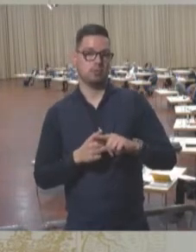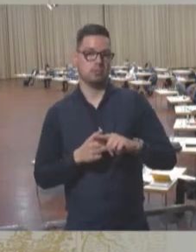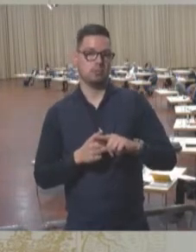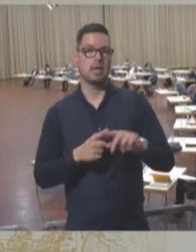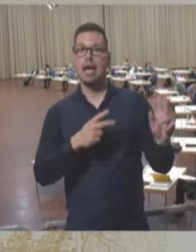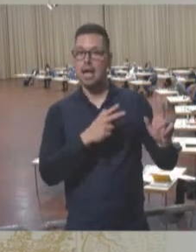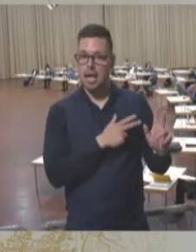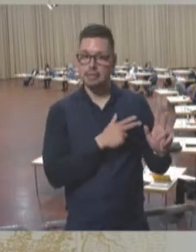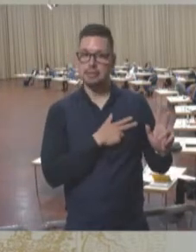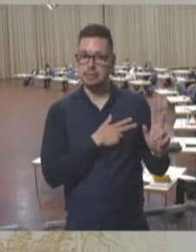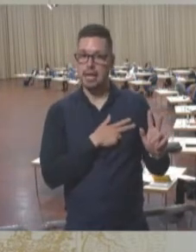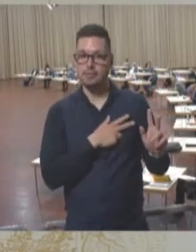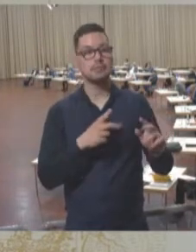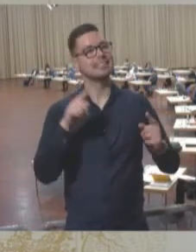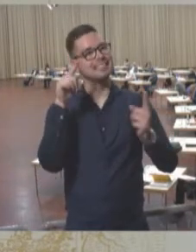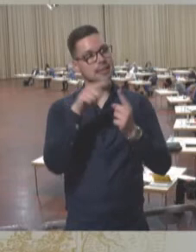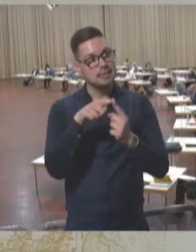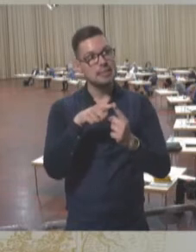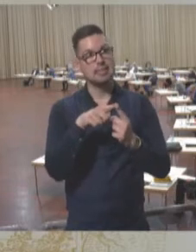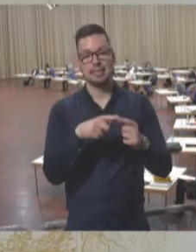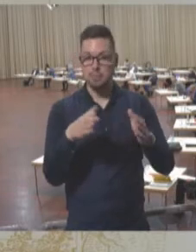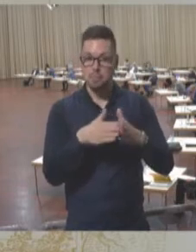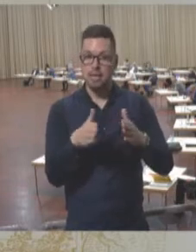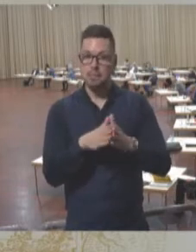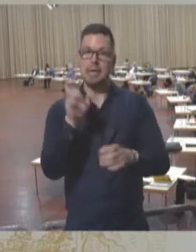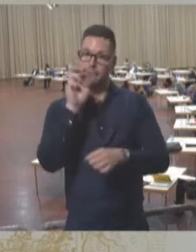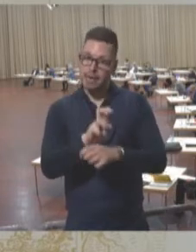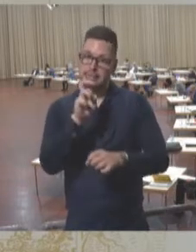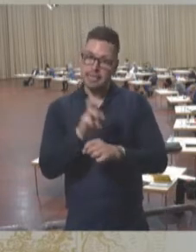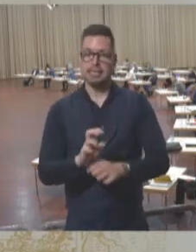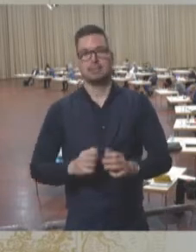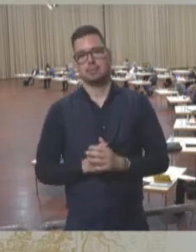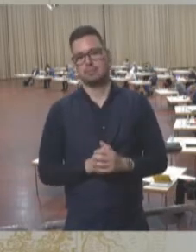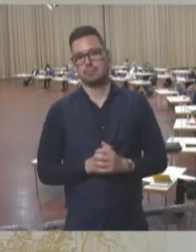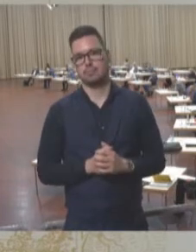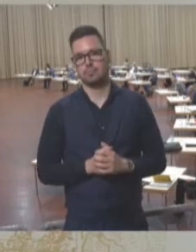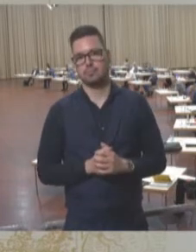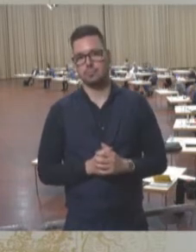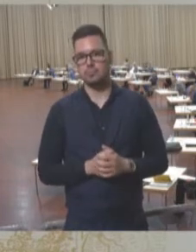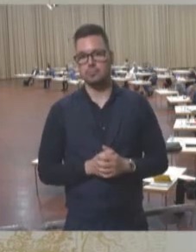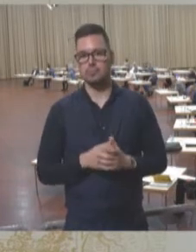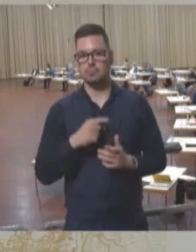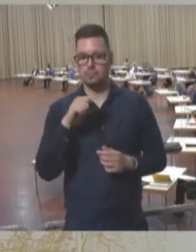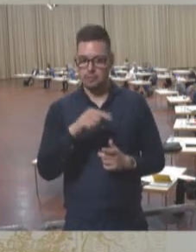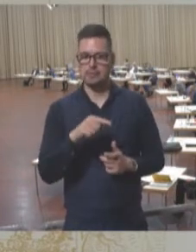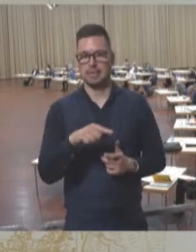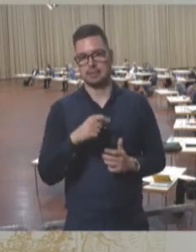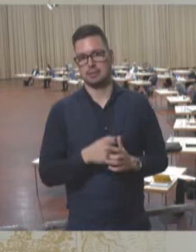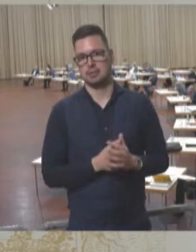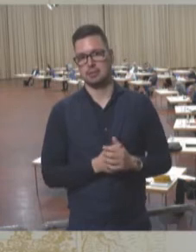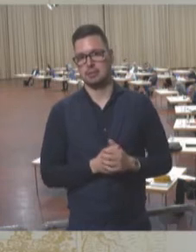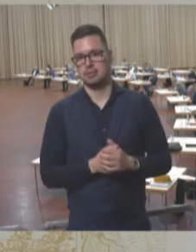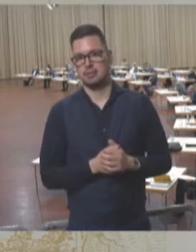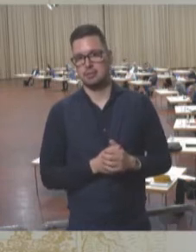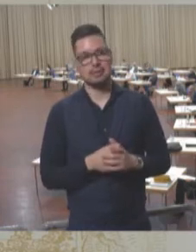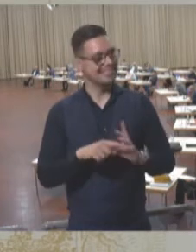ernsthaft zum Ziel haben, in einem Parlament vertreten zu sein. Und das, das habe ich und das haben, ich glaube, wir